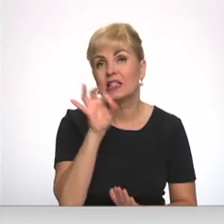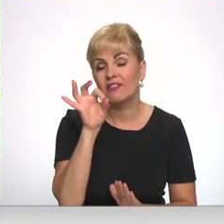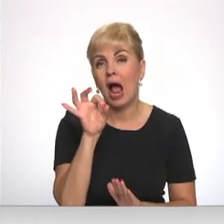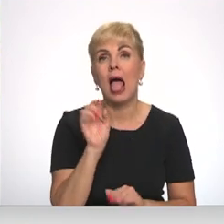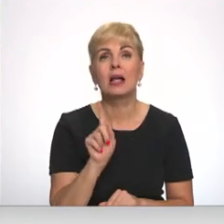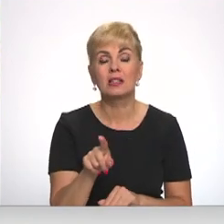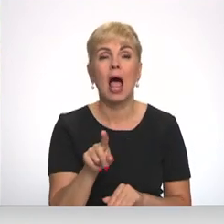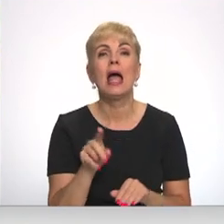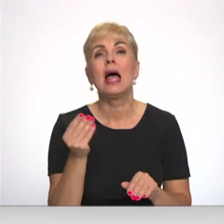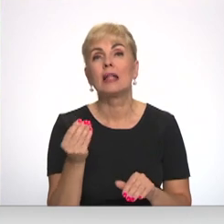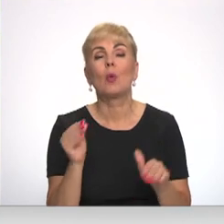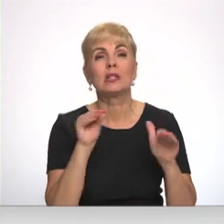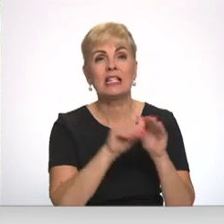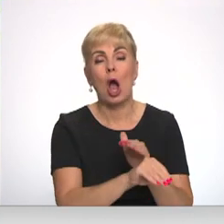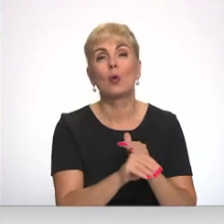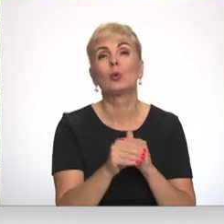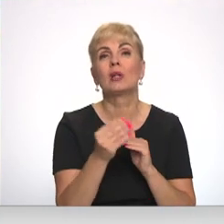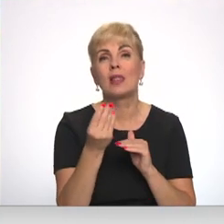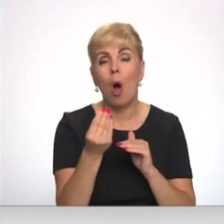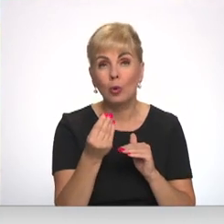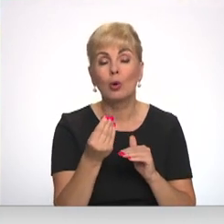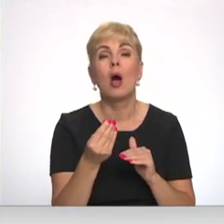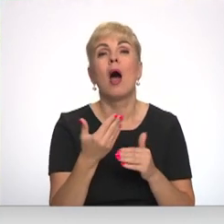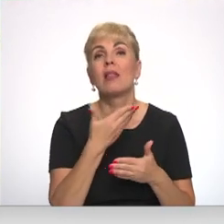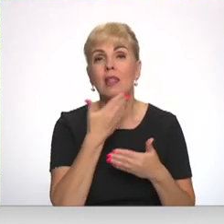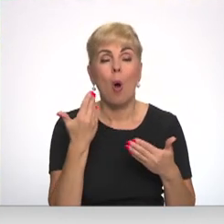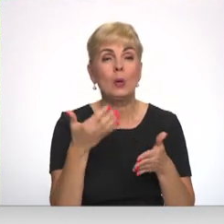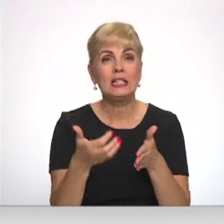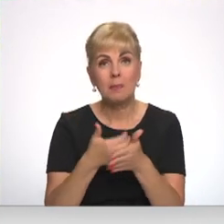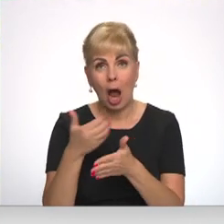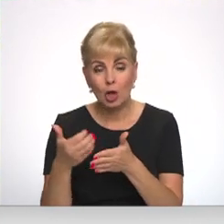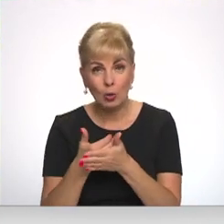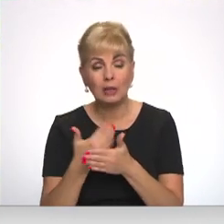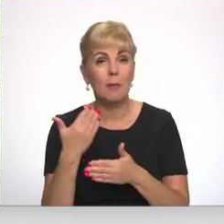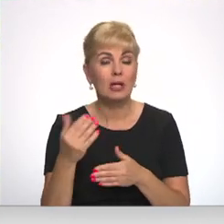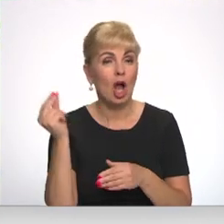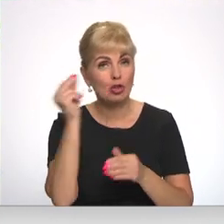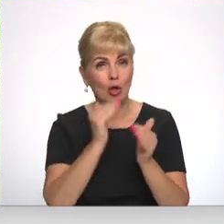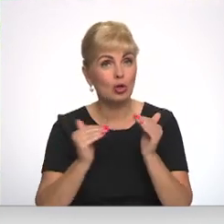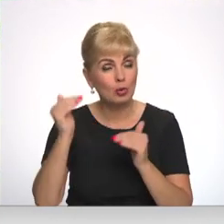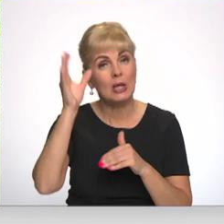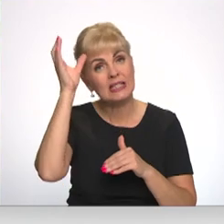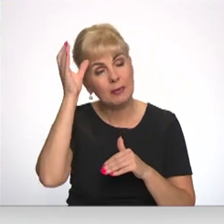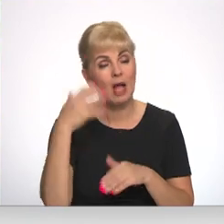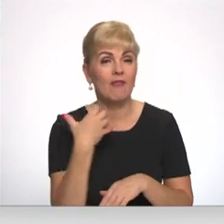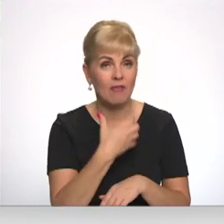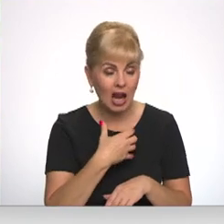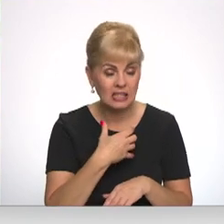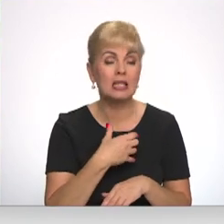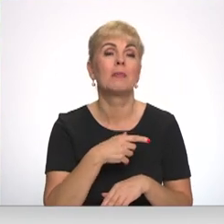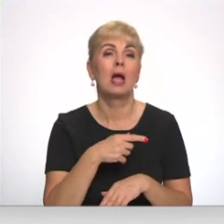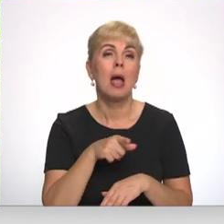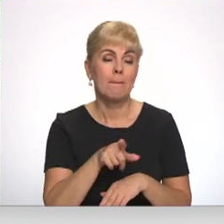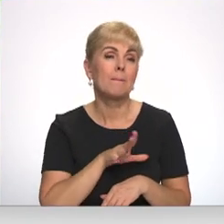ieguldīt lielus līdzekļus, bet par cik viņa nav izmantojama studiju un zinātnes vajadzībām, tad katrā ziņā